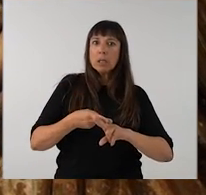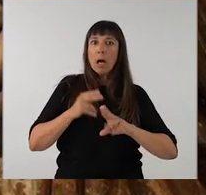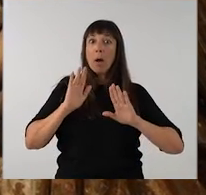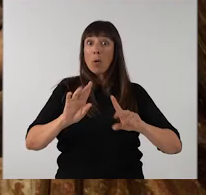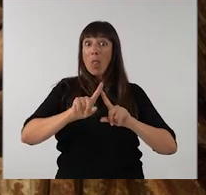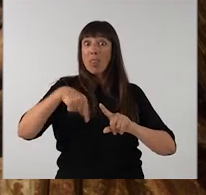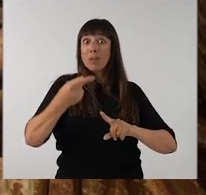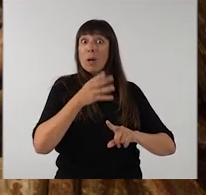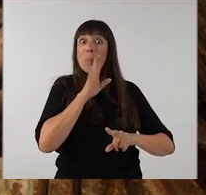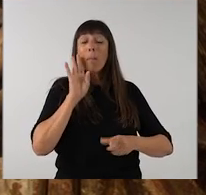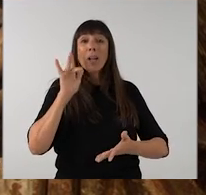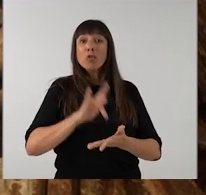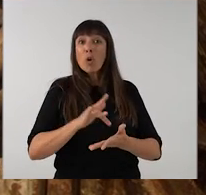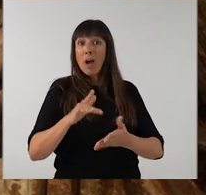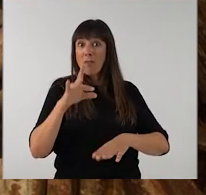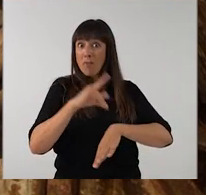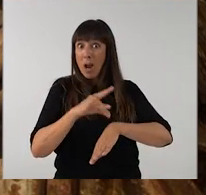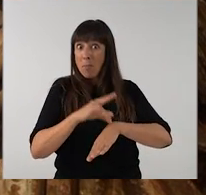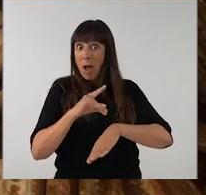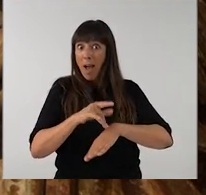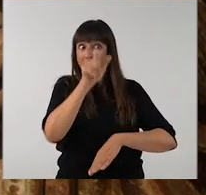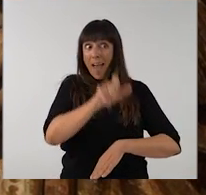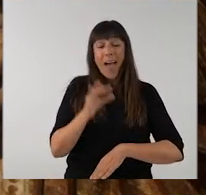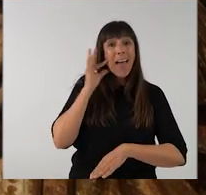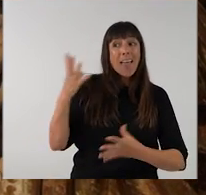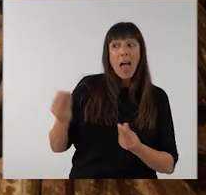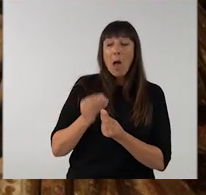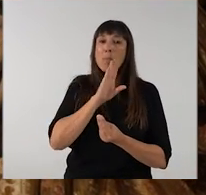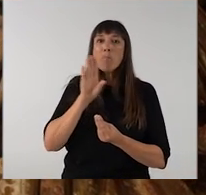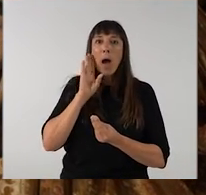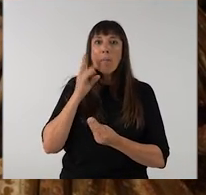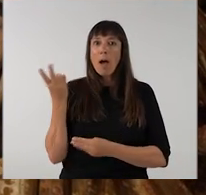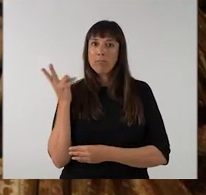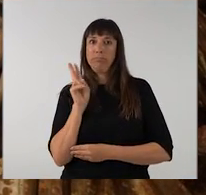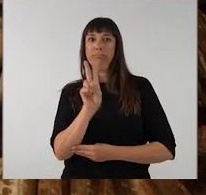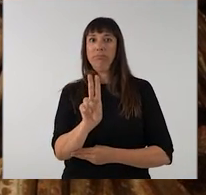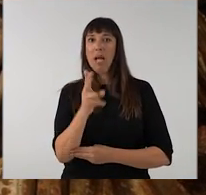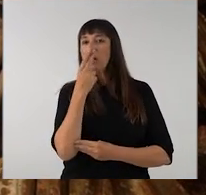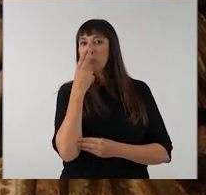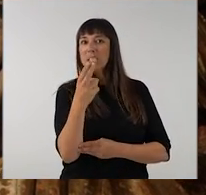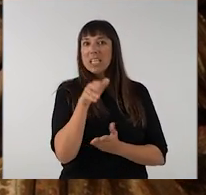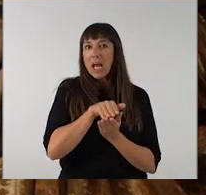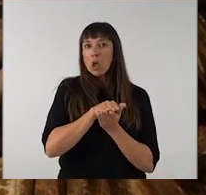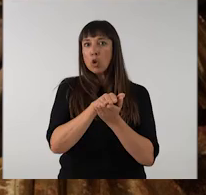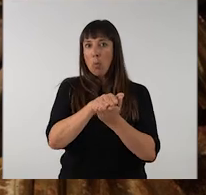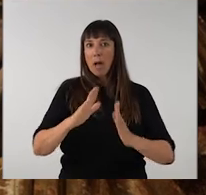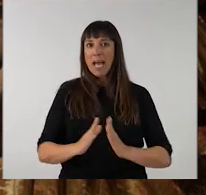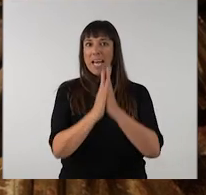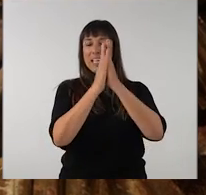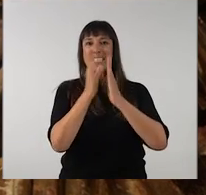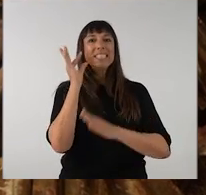però en un moment d'un anet la seva mare es posa malalta i ella amb la seva mare va anar a visitar la